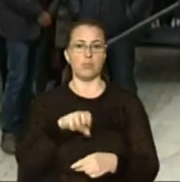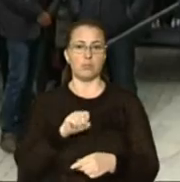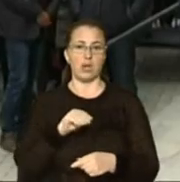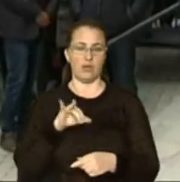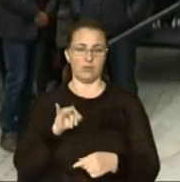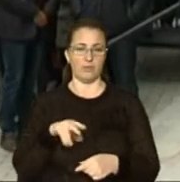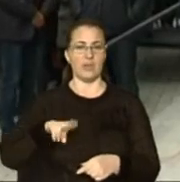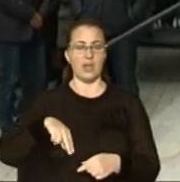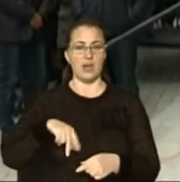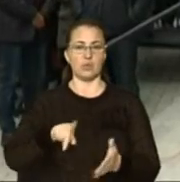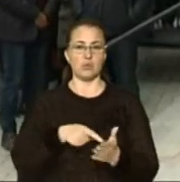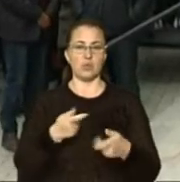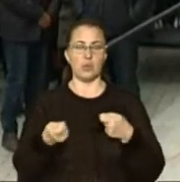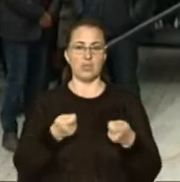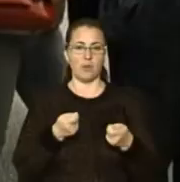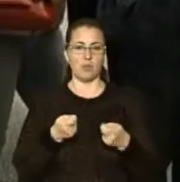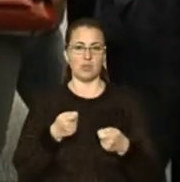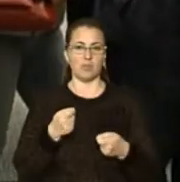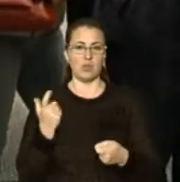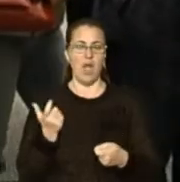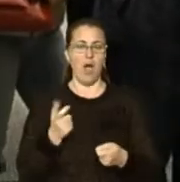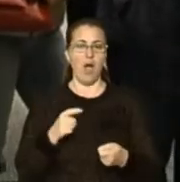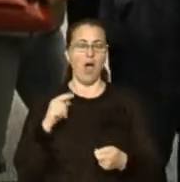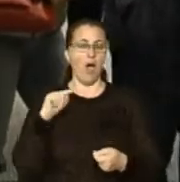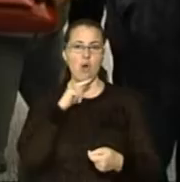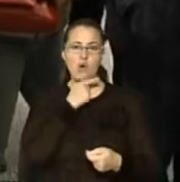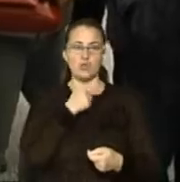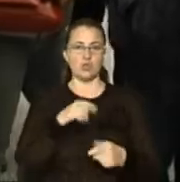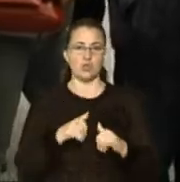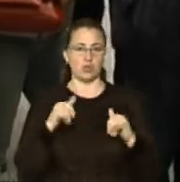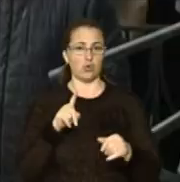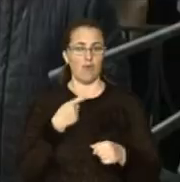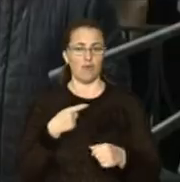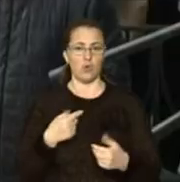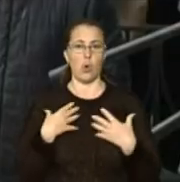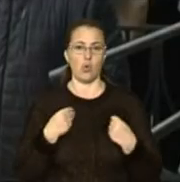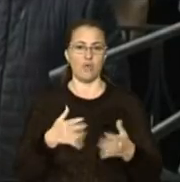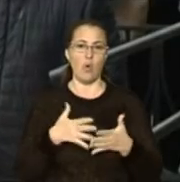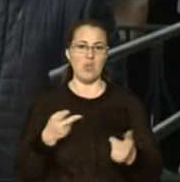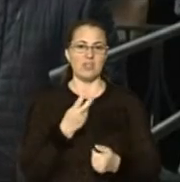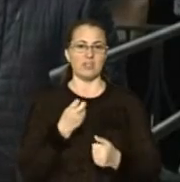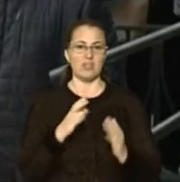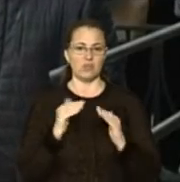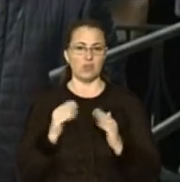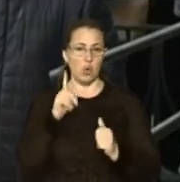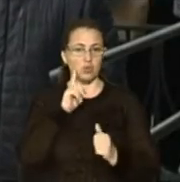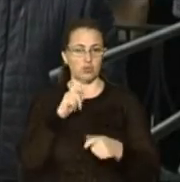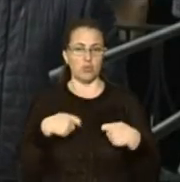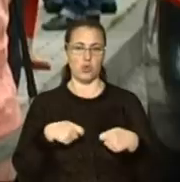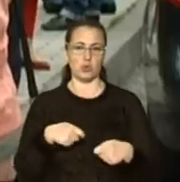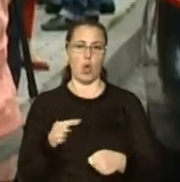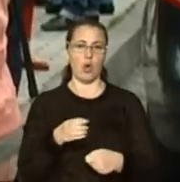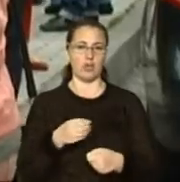Директорка міського департаменту економічного розвитку Ірина Кулинич каже, що у Львові понад 200 тимчасових споруд, які продають алкоголь. Це близько